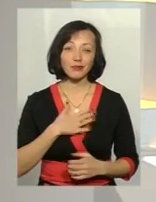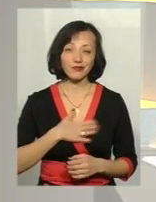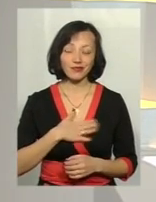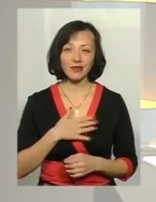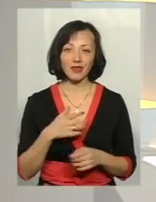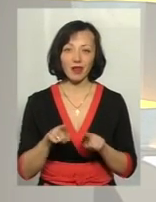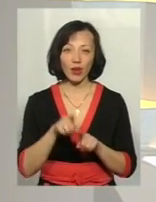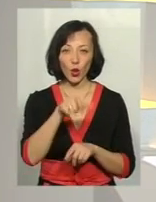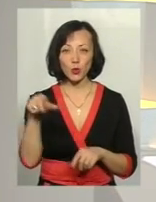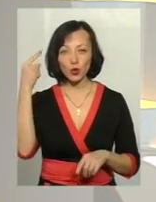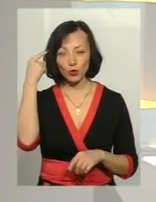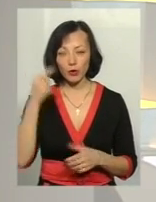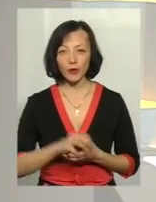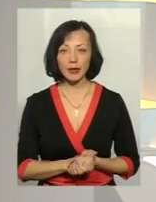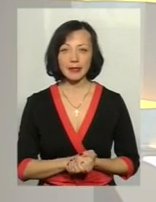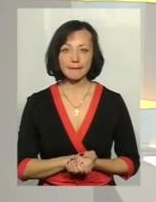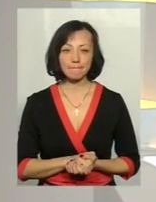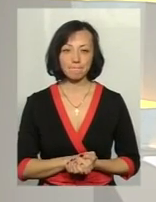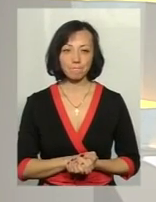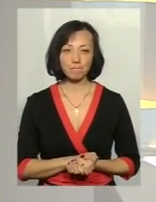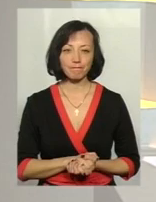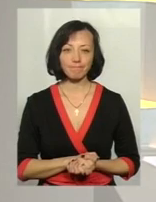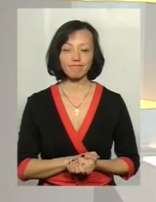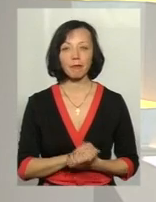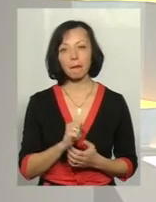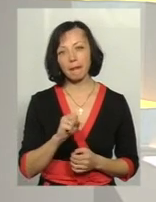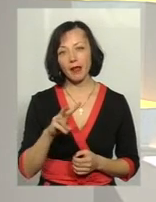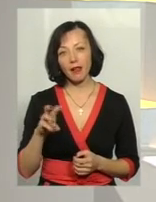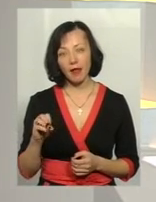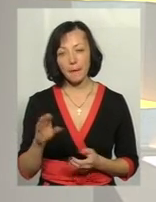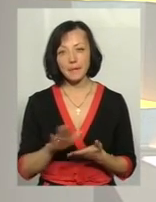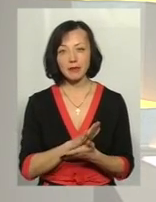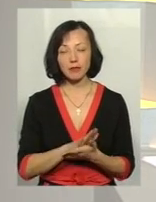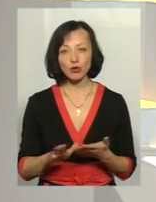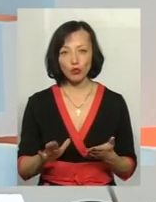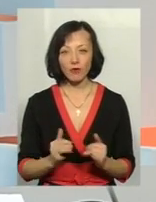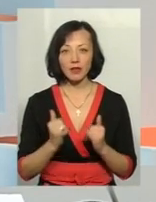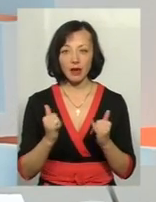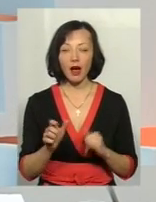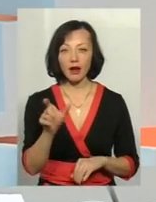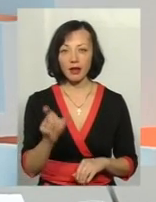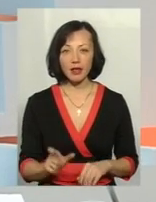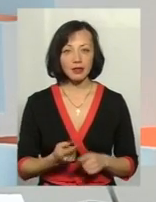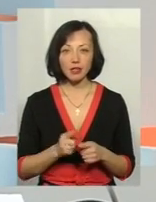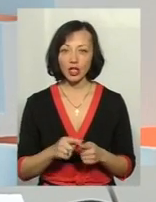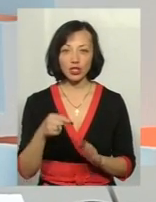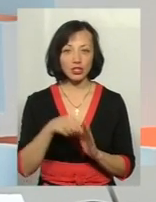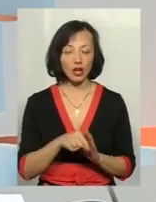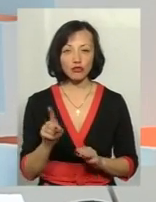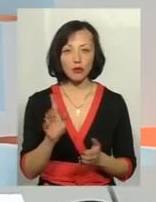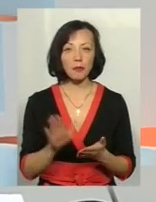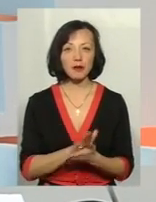серед наших людей, але безплатний для клієнта, це не значить, що